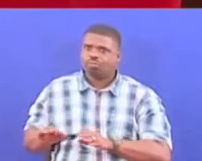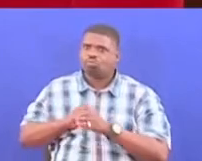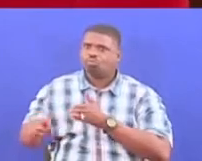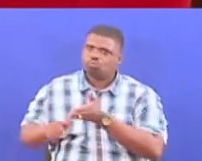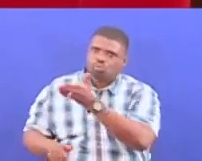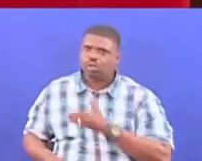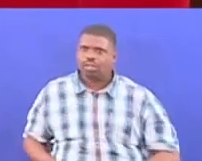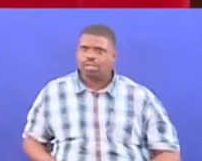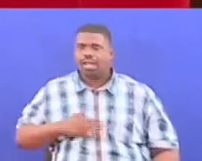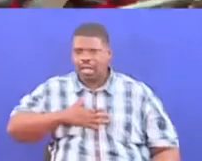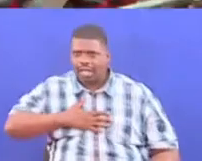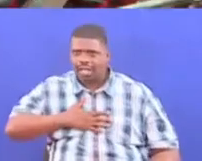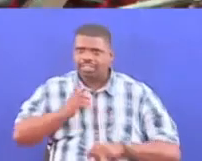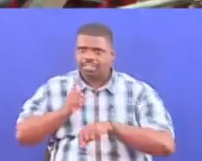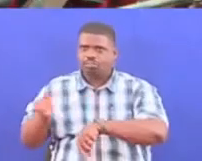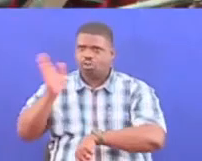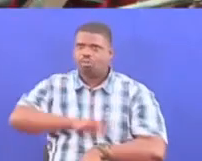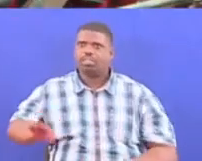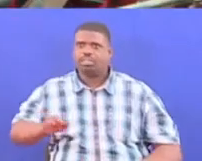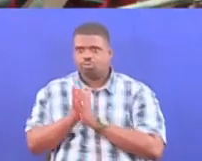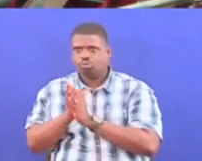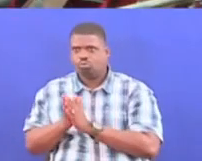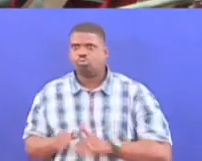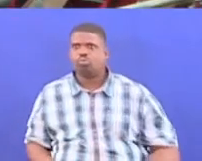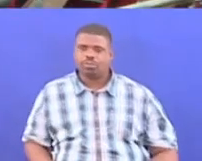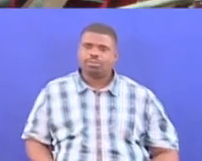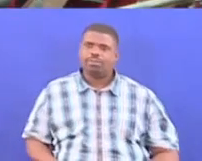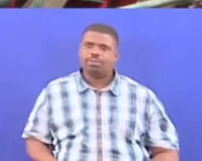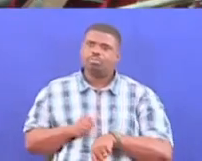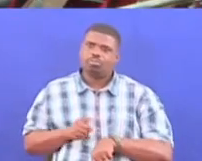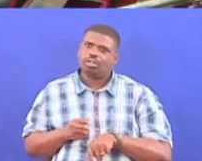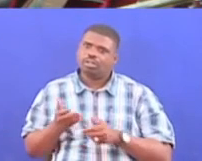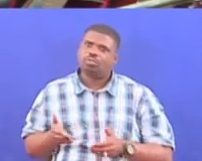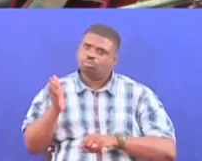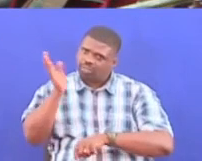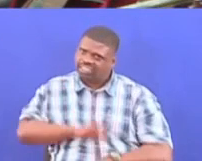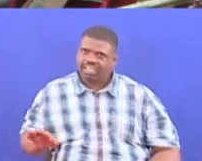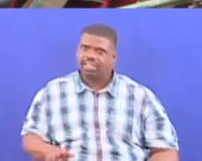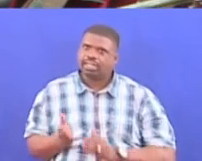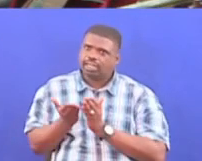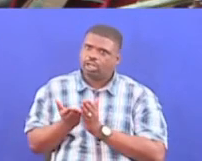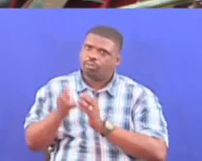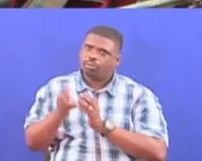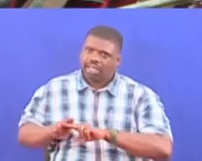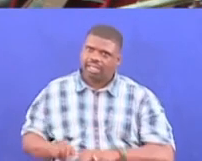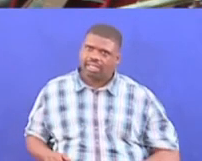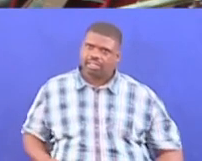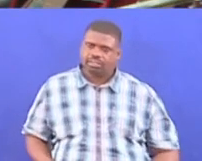kunurua Stan transa, mwishwa yasa muda wakumia isha nakushkulu sana Mwishwa monyekiti, muda angu Mwishwa yasa muda, humeesha nabawu kaya chini